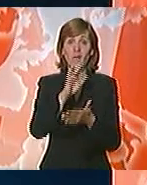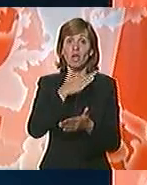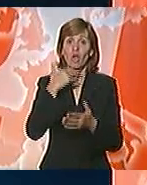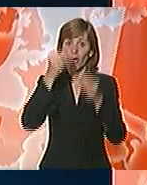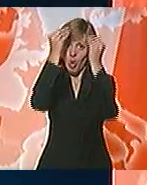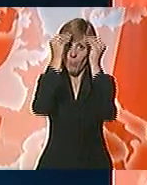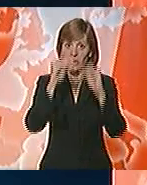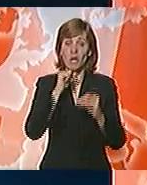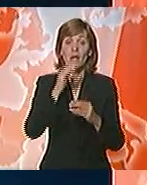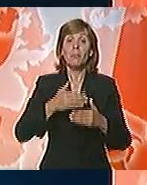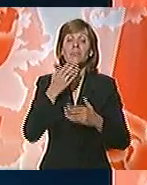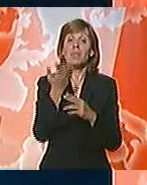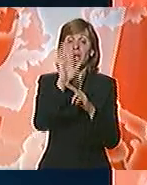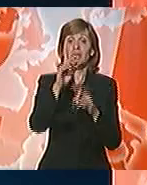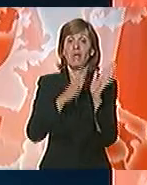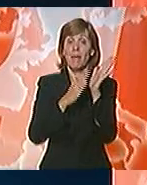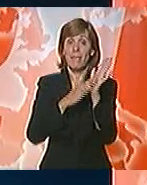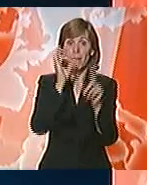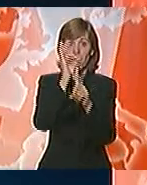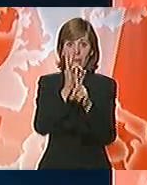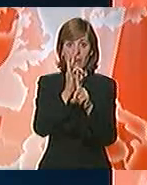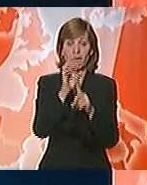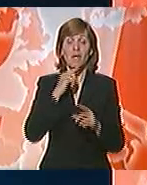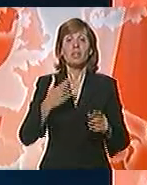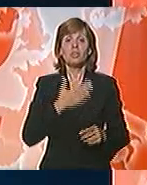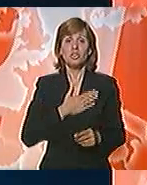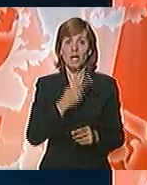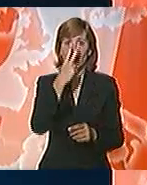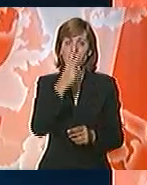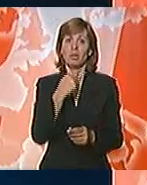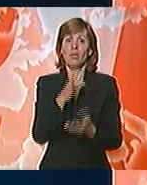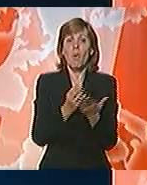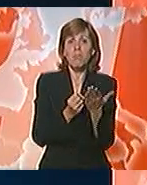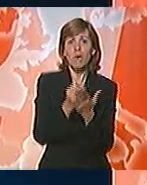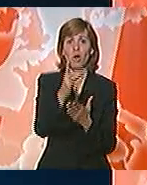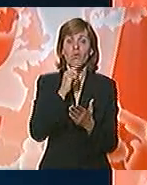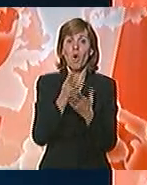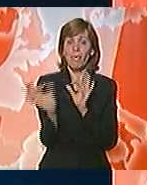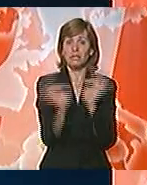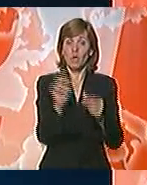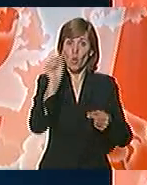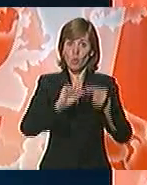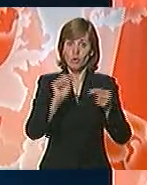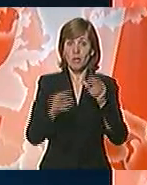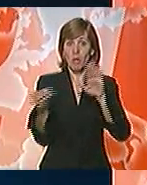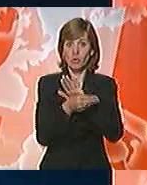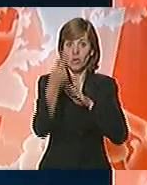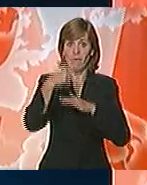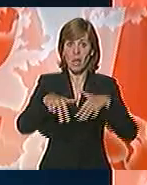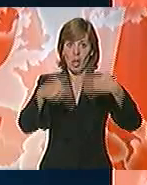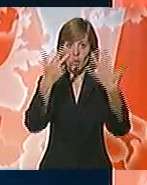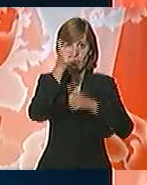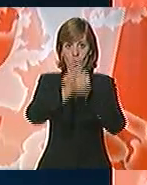obećanja i da predstavnici Međunarodnog monetarnog fonda žele da vide konkretne brojeve koje će obezvediti uštede u budžetu za 2008